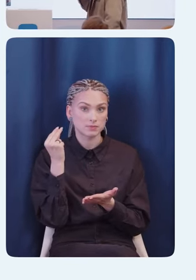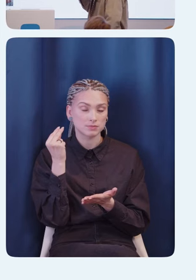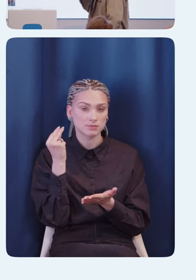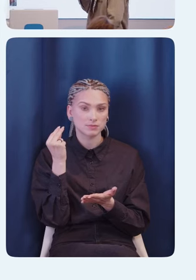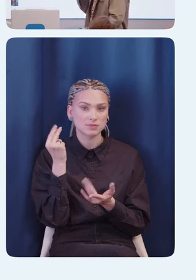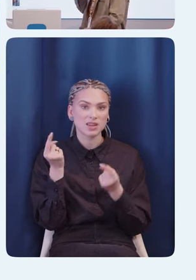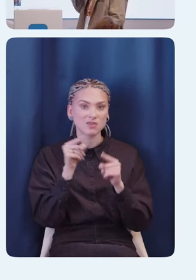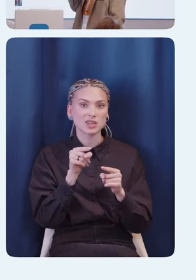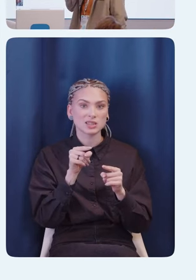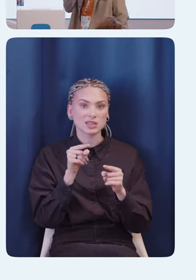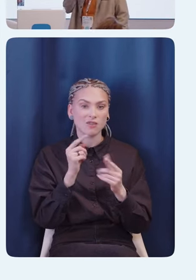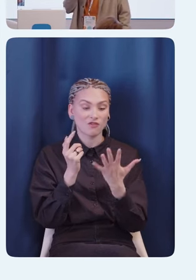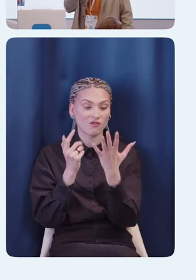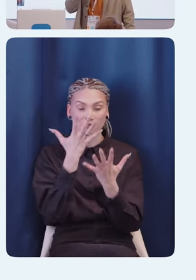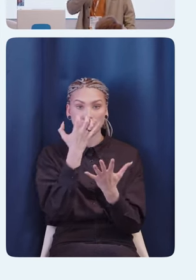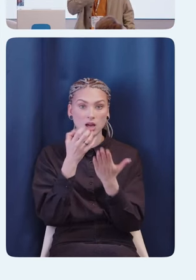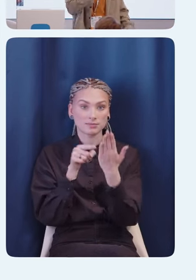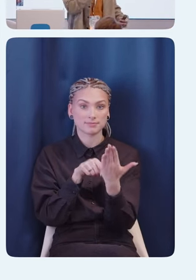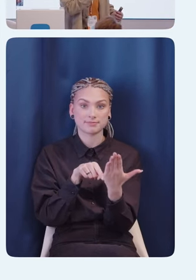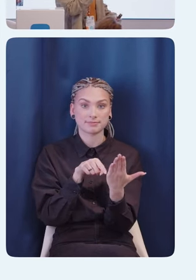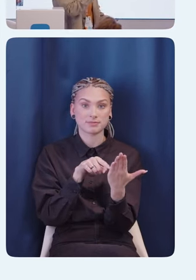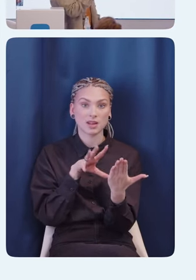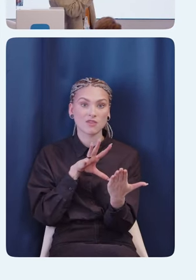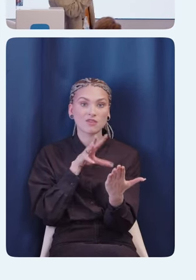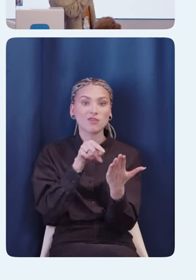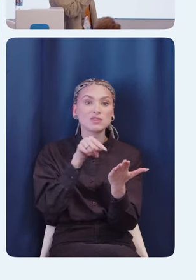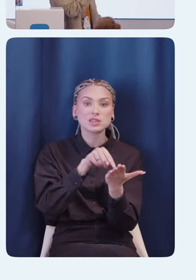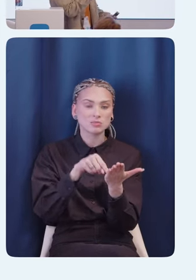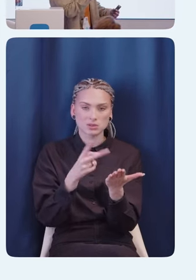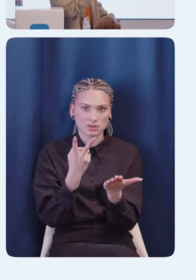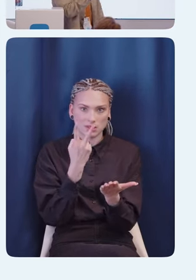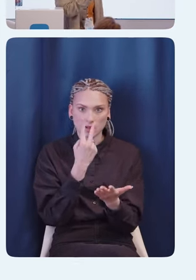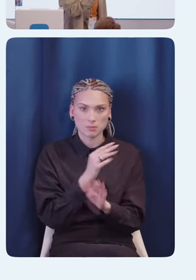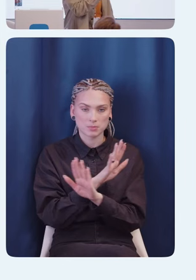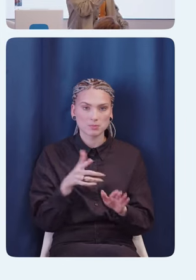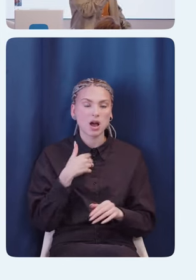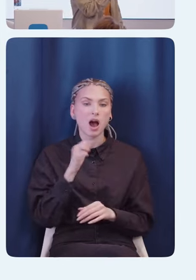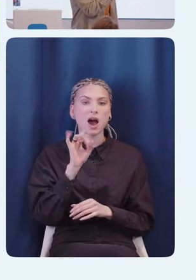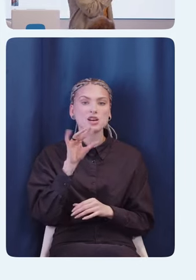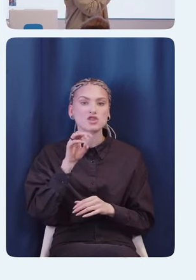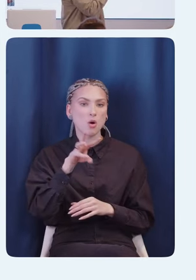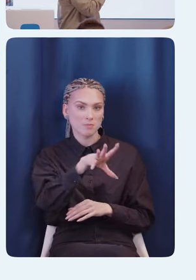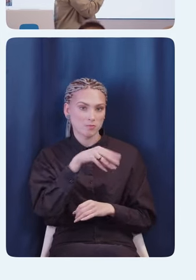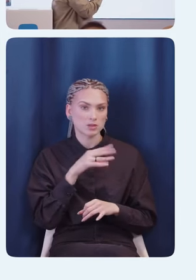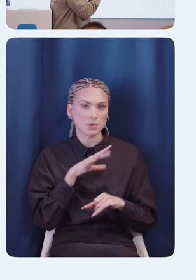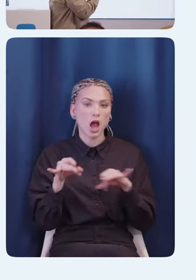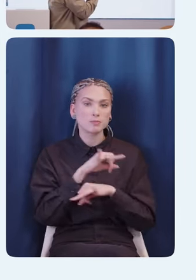данное взаимодействие с фотографией очень непривычно, мне кажется. Ну, и мы с Артемом тоже об этом обсуждали.